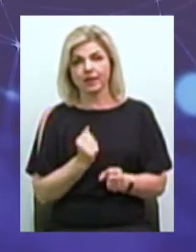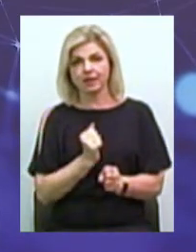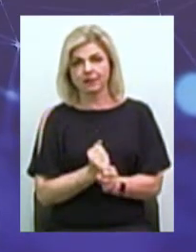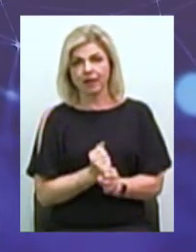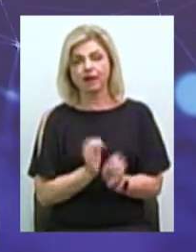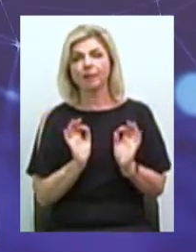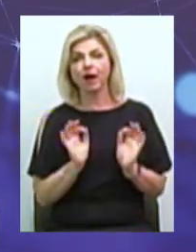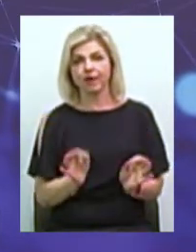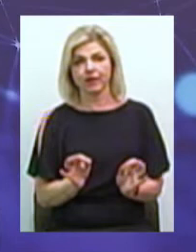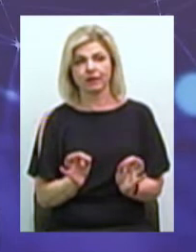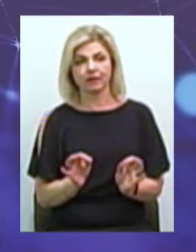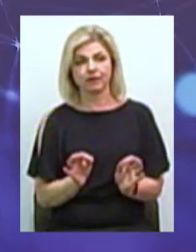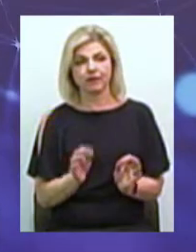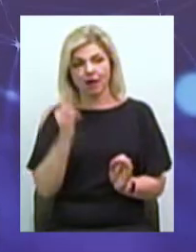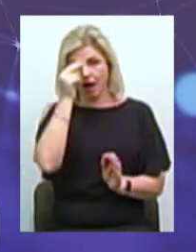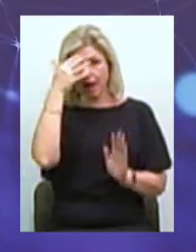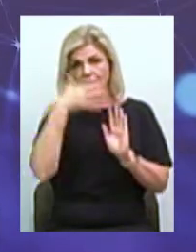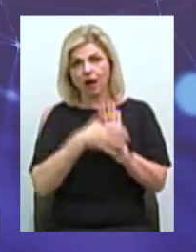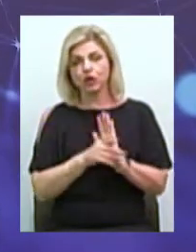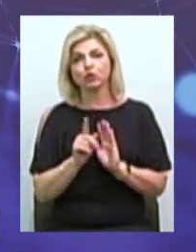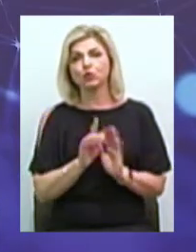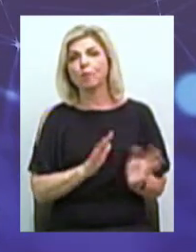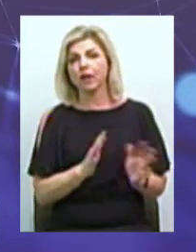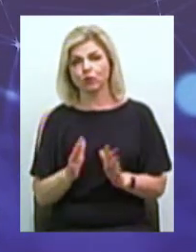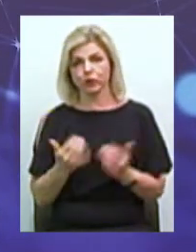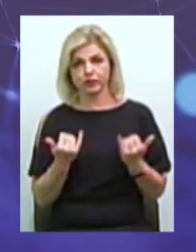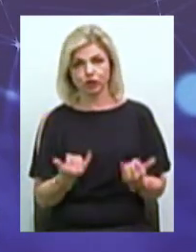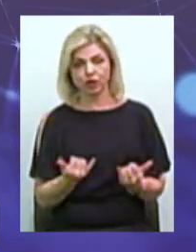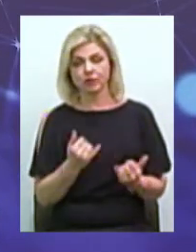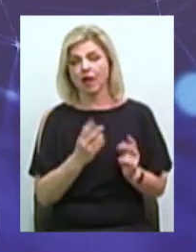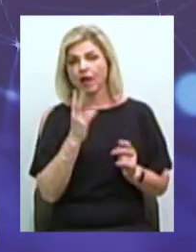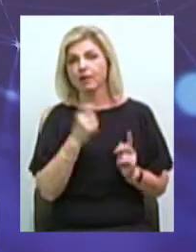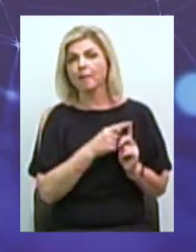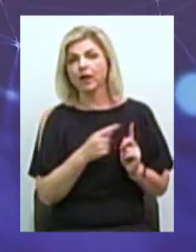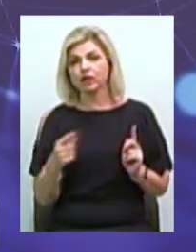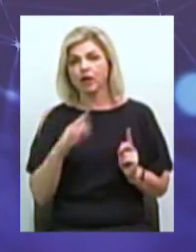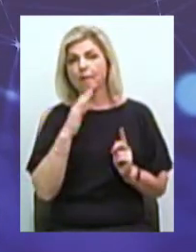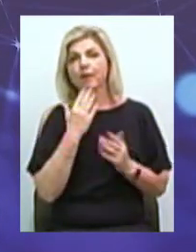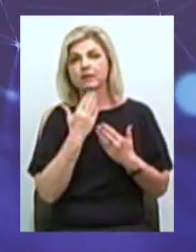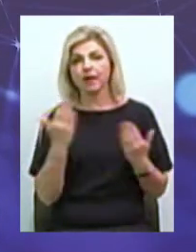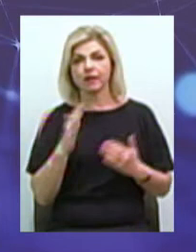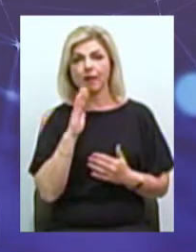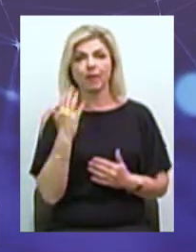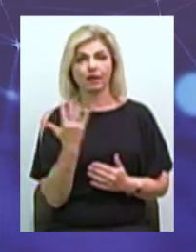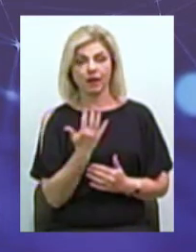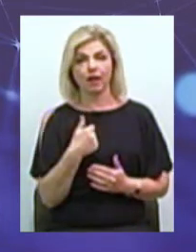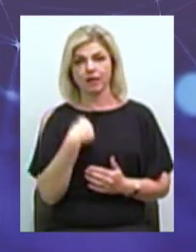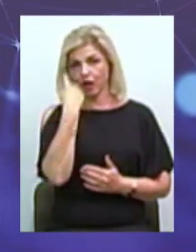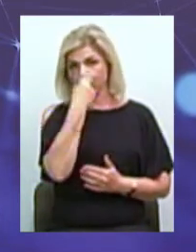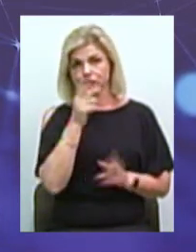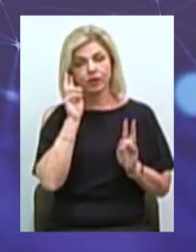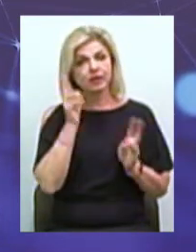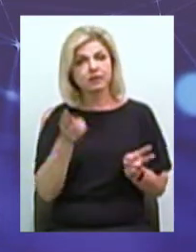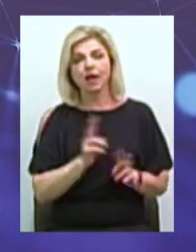правильний аналіз того, що відбувається зараз На протяжі последніх п'яти лет я лично не знаю